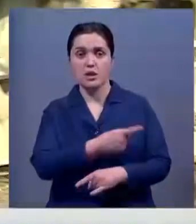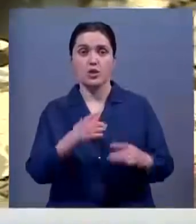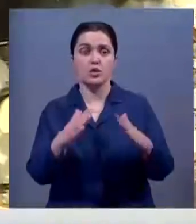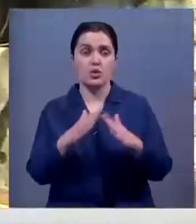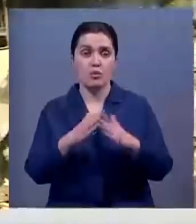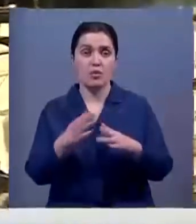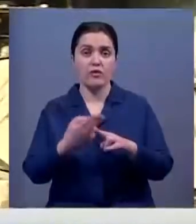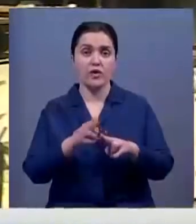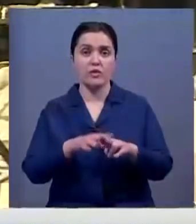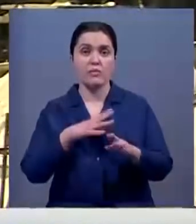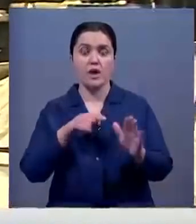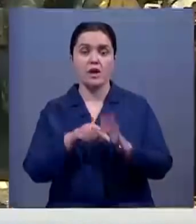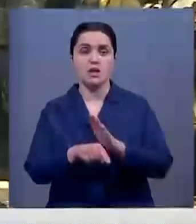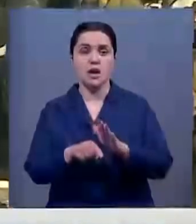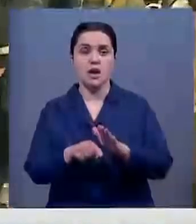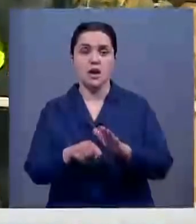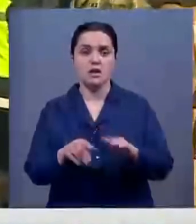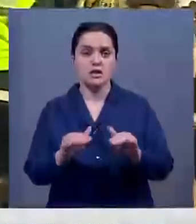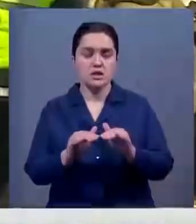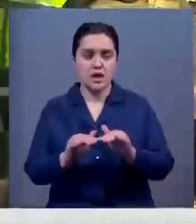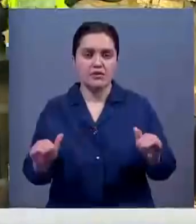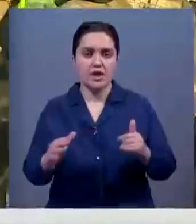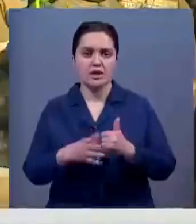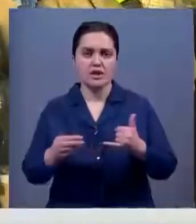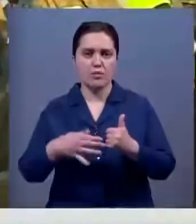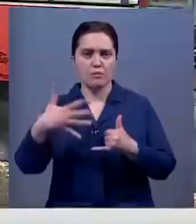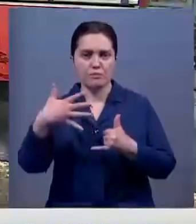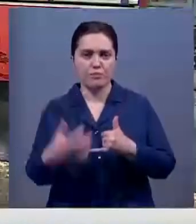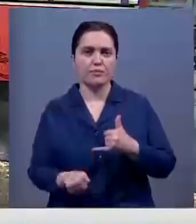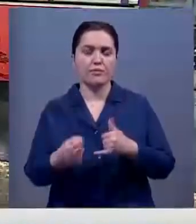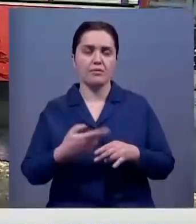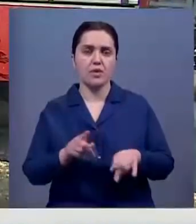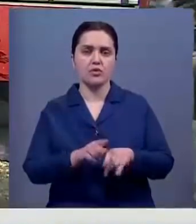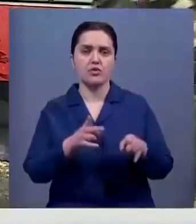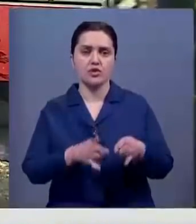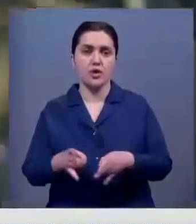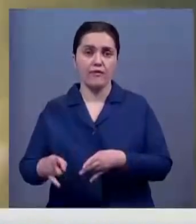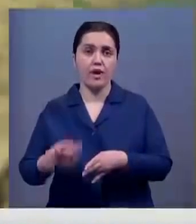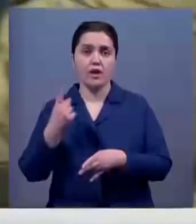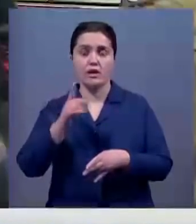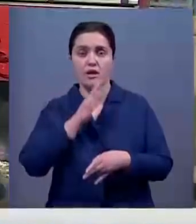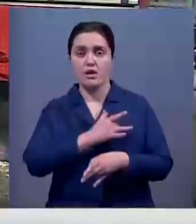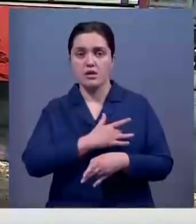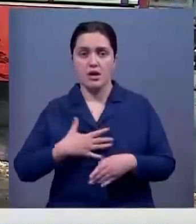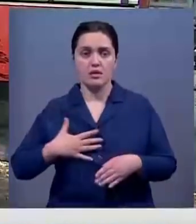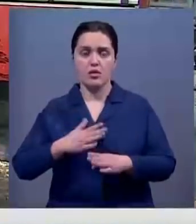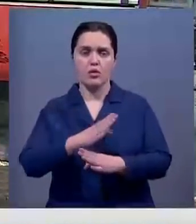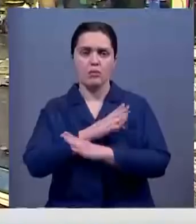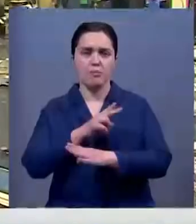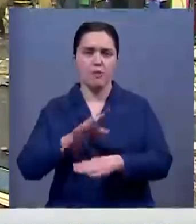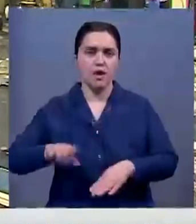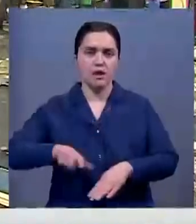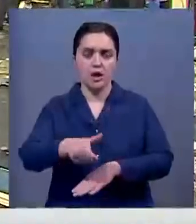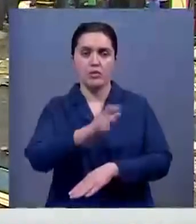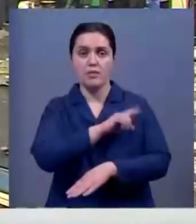в котором находилось заведение, сравнялся с землей. Не обошлось, к сожалению, без жертв. Одна из раненых скончалась по дороге в больницу.